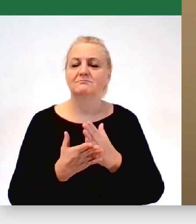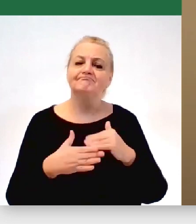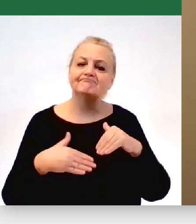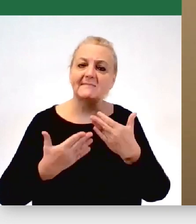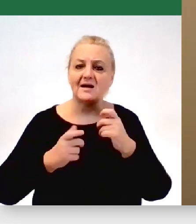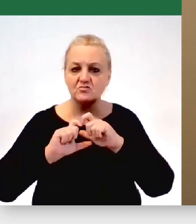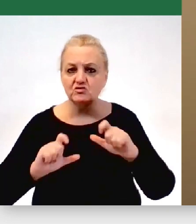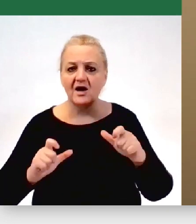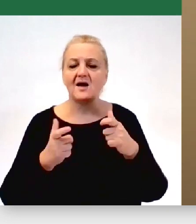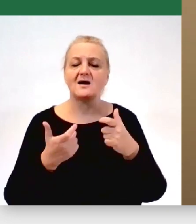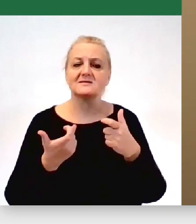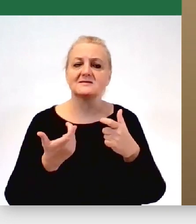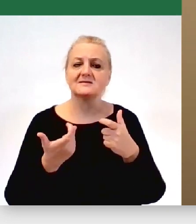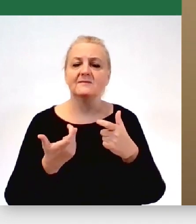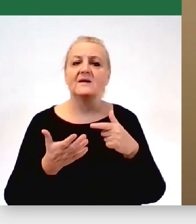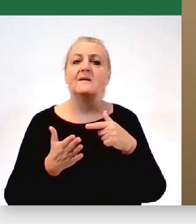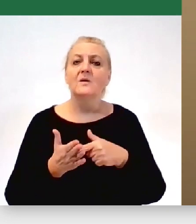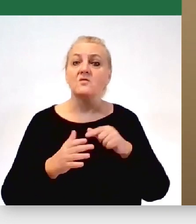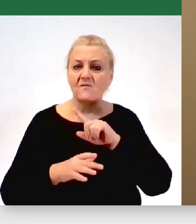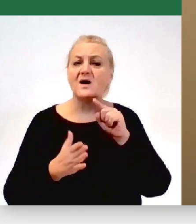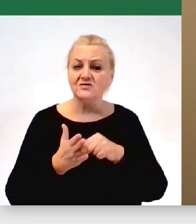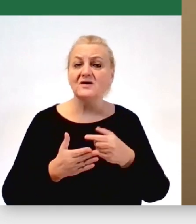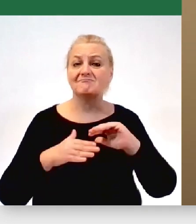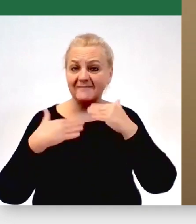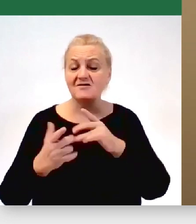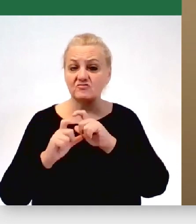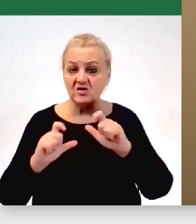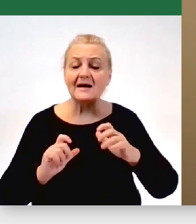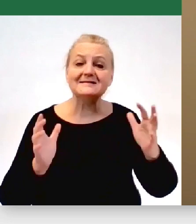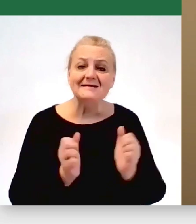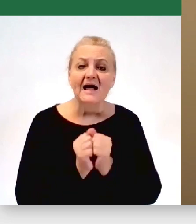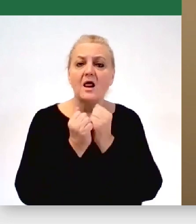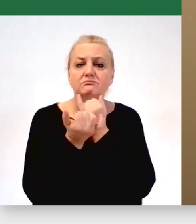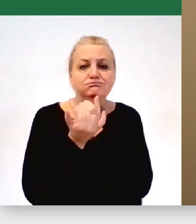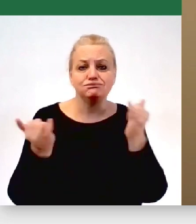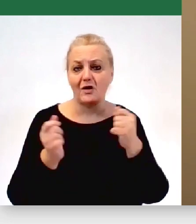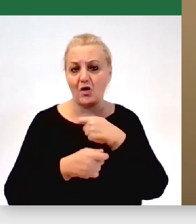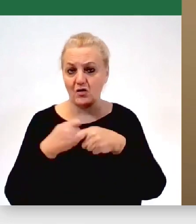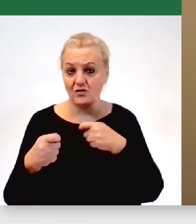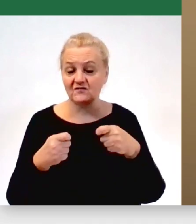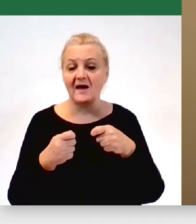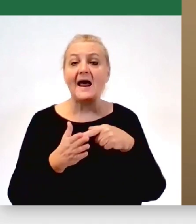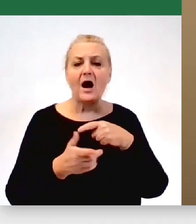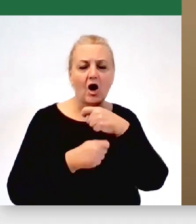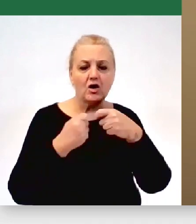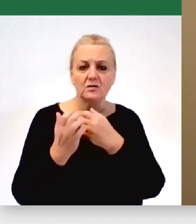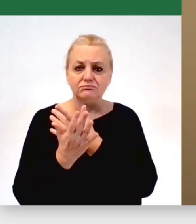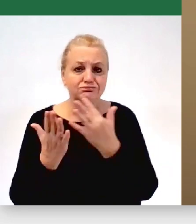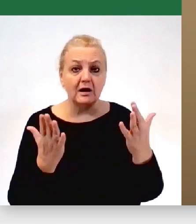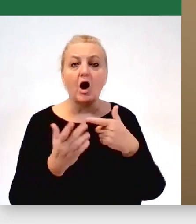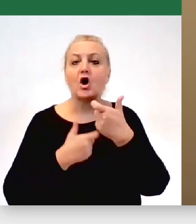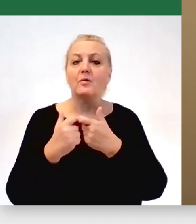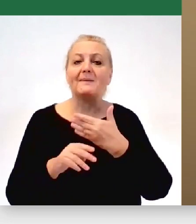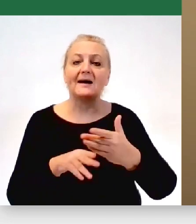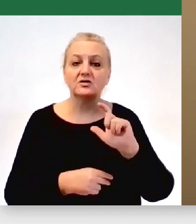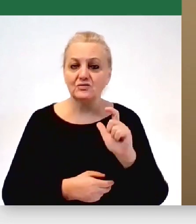żeby znajdować, to jest właśnie inwestowanie swojego czasu w to, żeby znajdować wiele różnych rozwiązań i teraz co z tymi rozwiązaniami robić. Bo